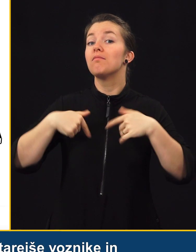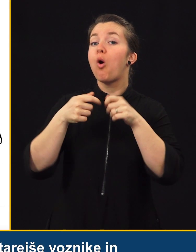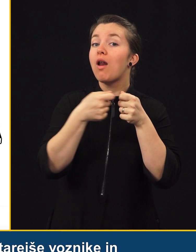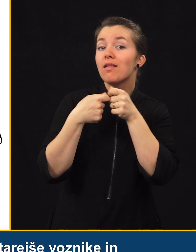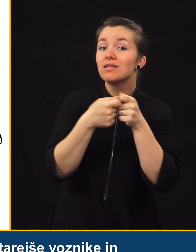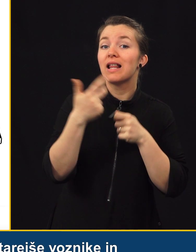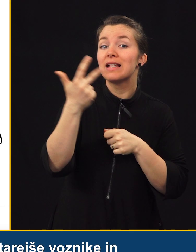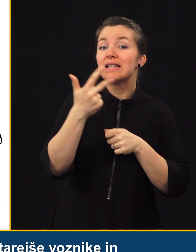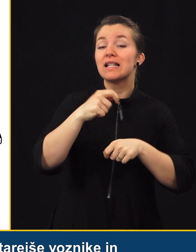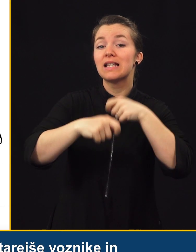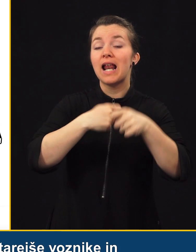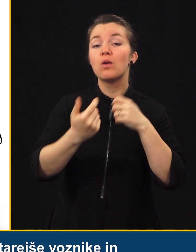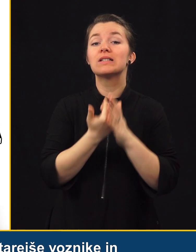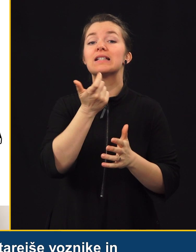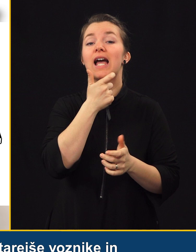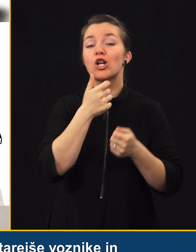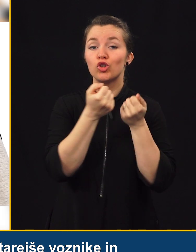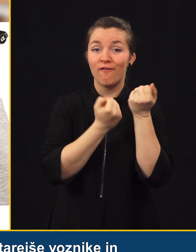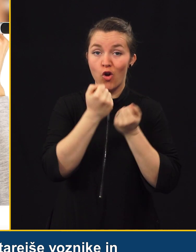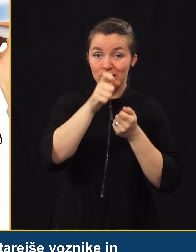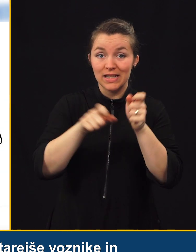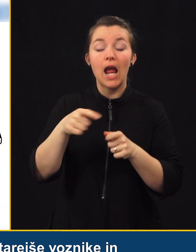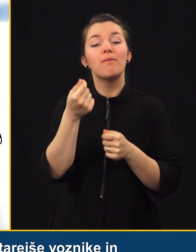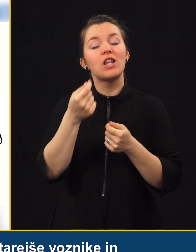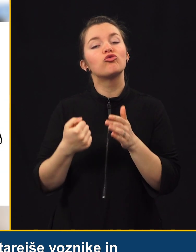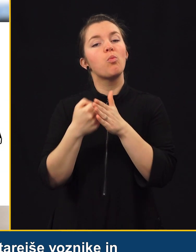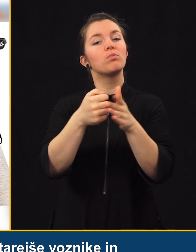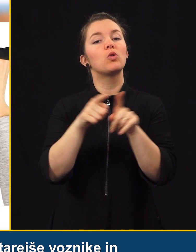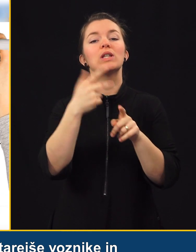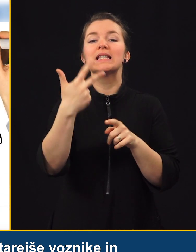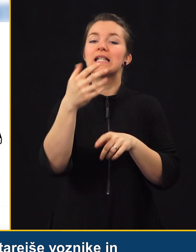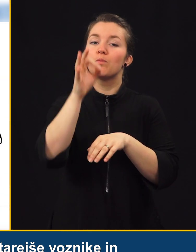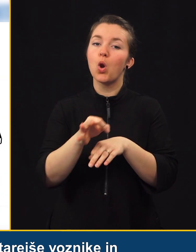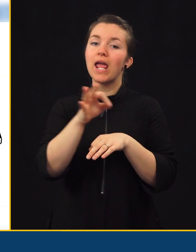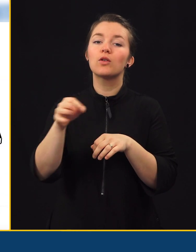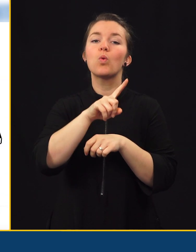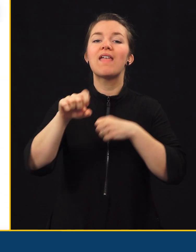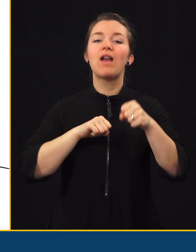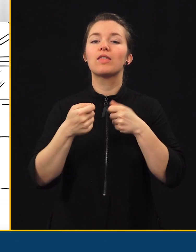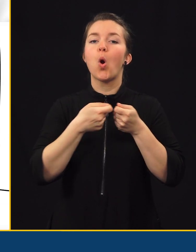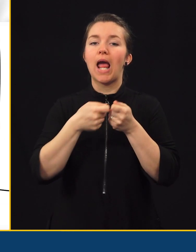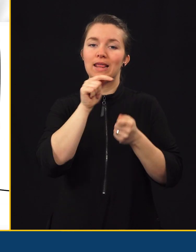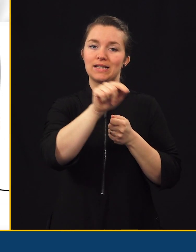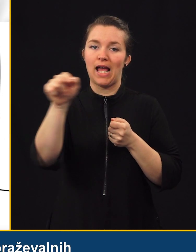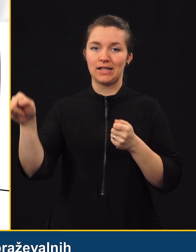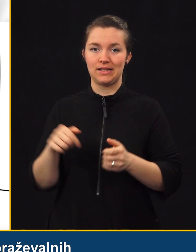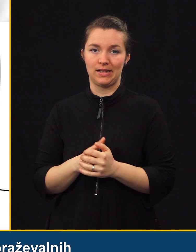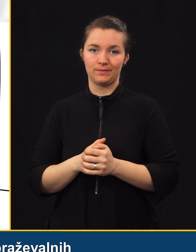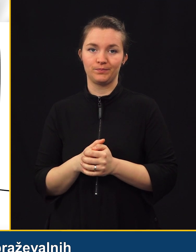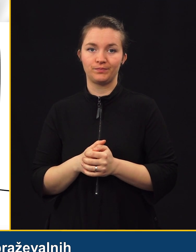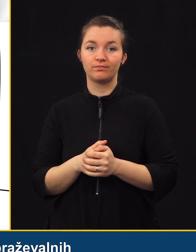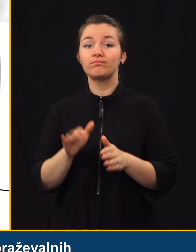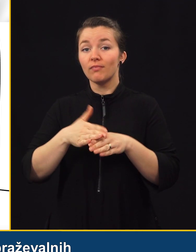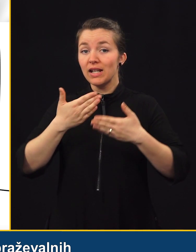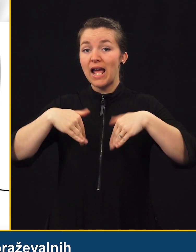delavnic za starejše vuznike in finančno podprli 30 projektov nevladnih organizacij. Na